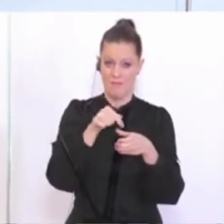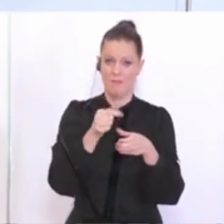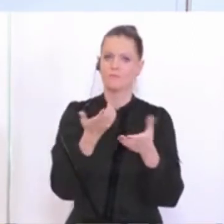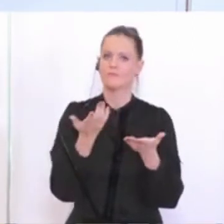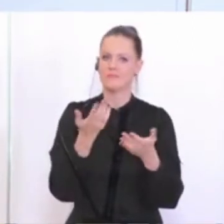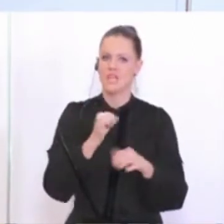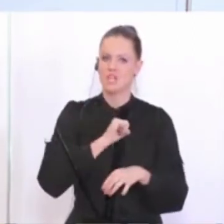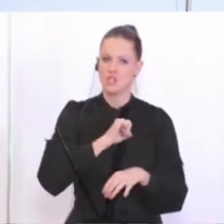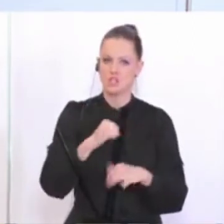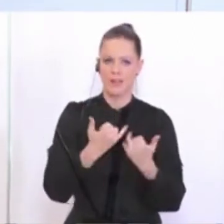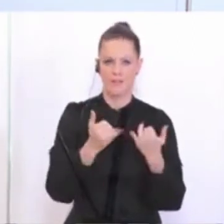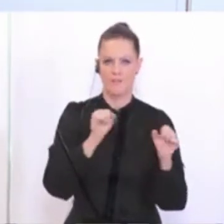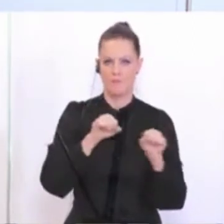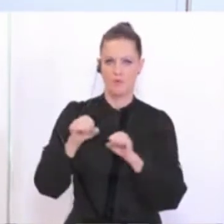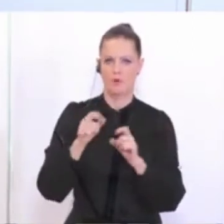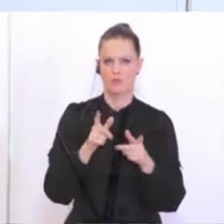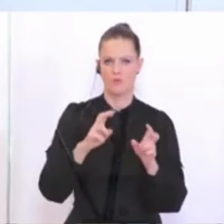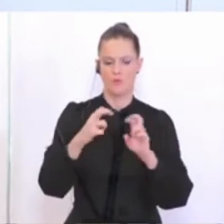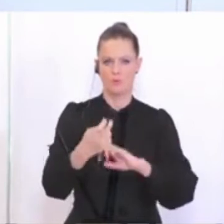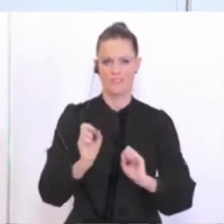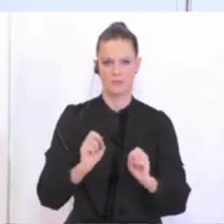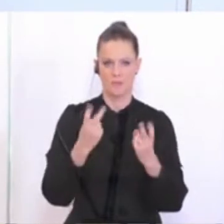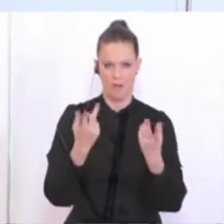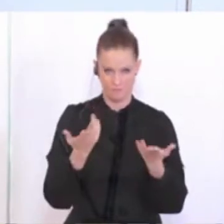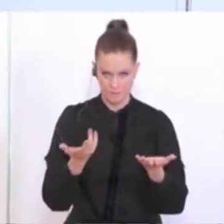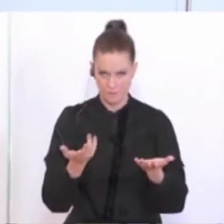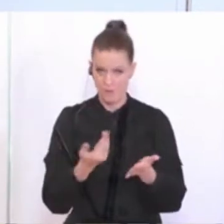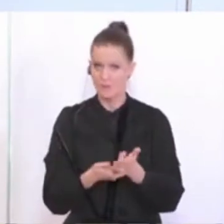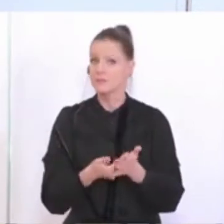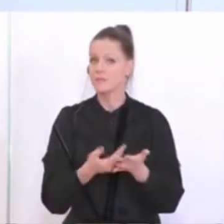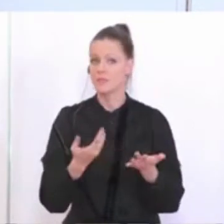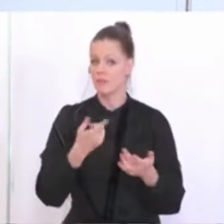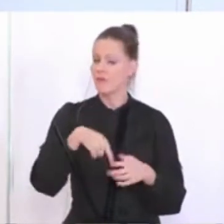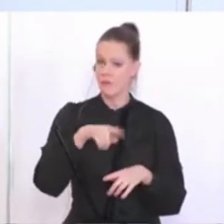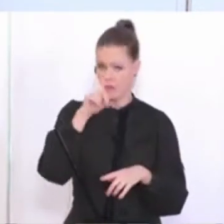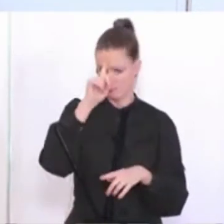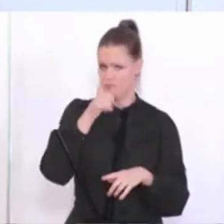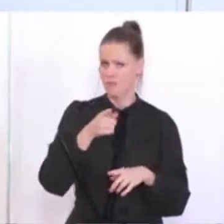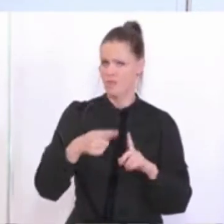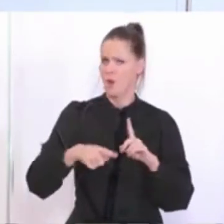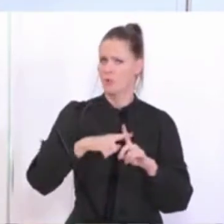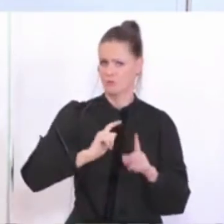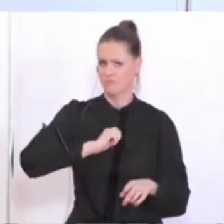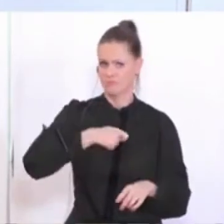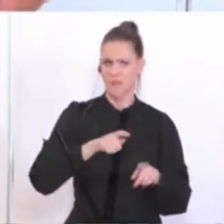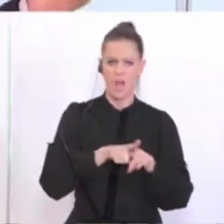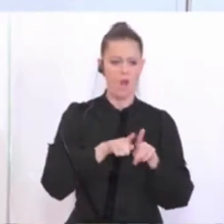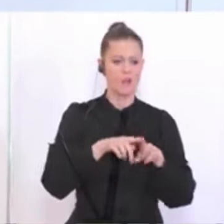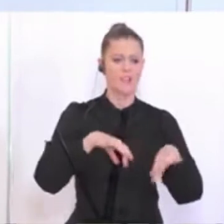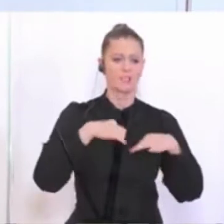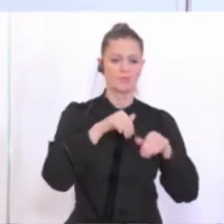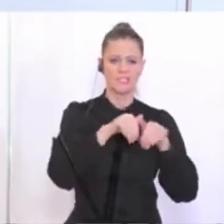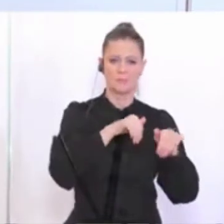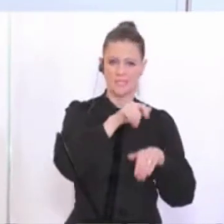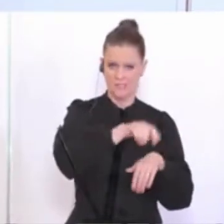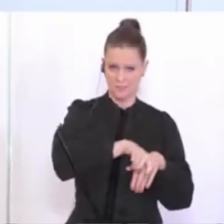so schnell als möglich umgesetzt und in Kraft gesetzt werden. Und wir sind zuversichtlich und in Übereinstimmung mit dem Gesundheitsminister, mit dem